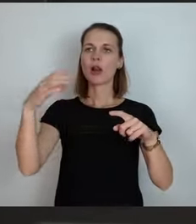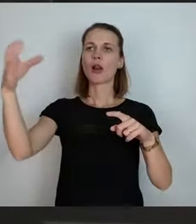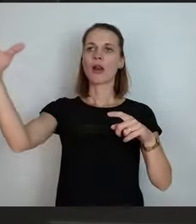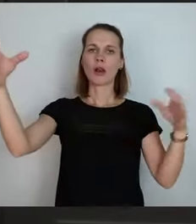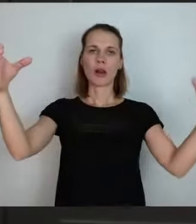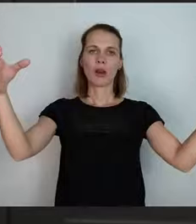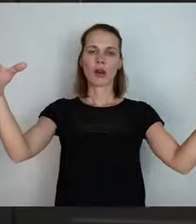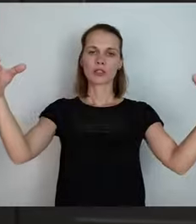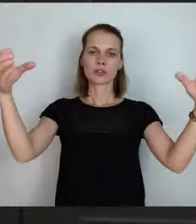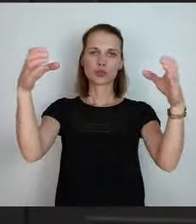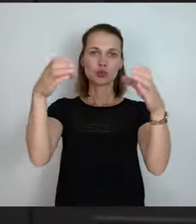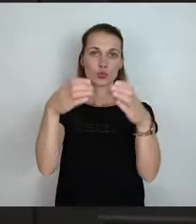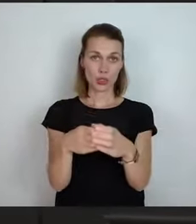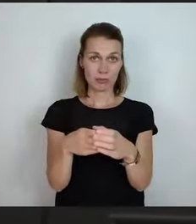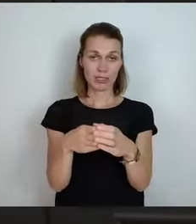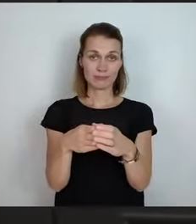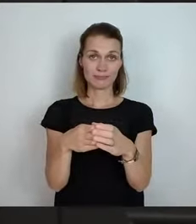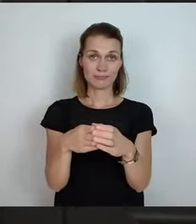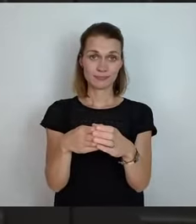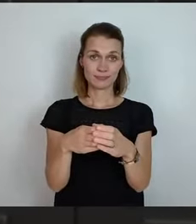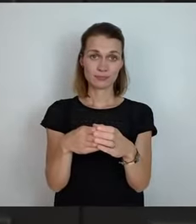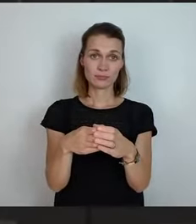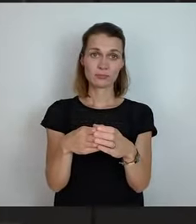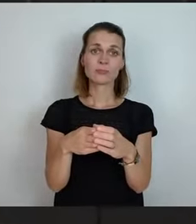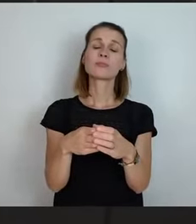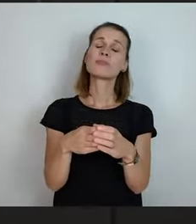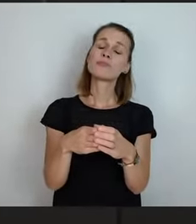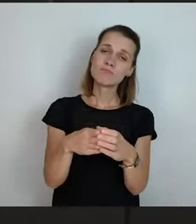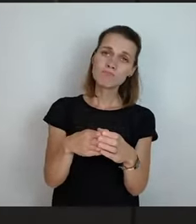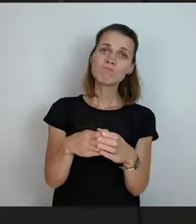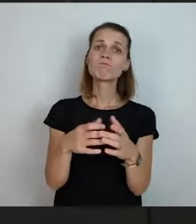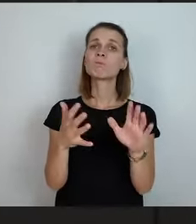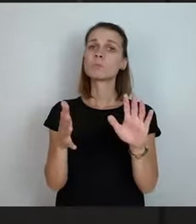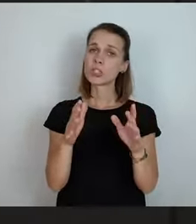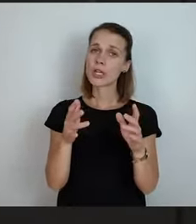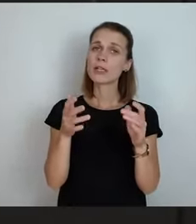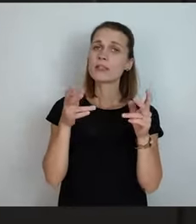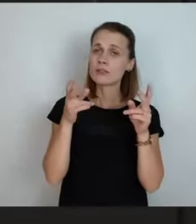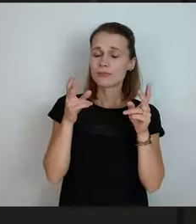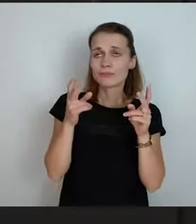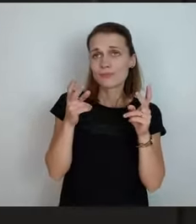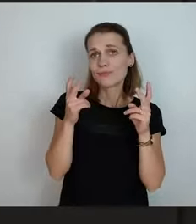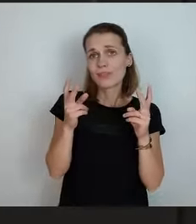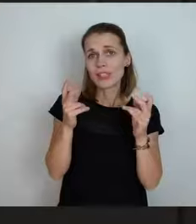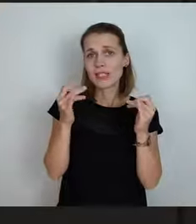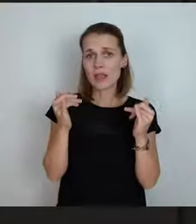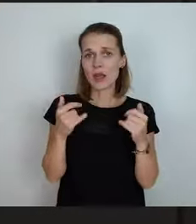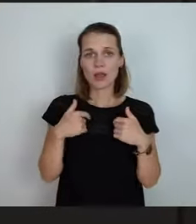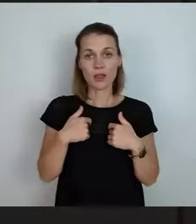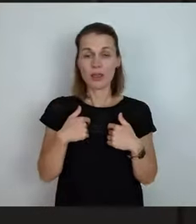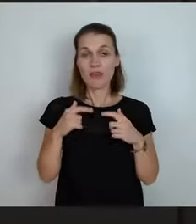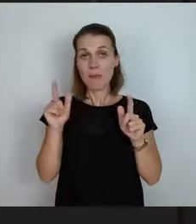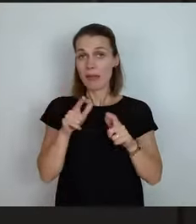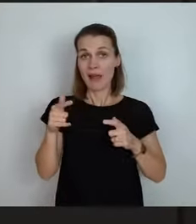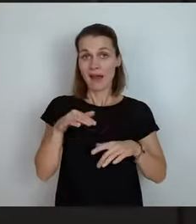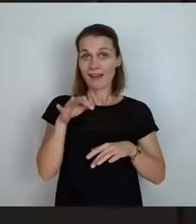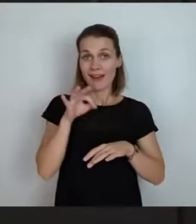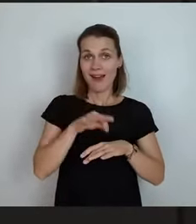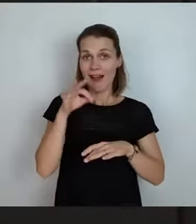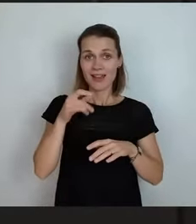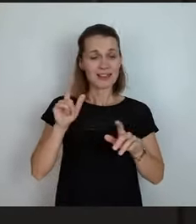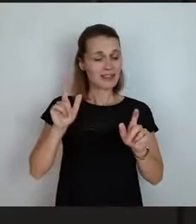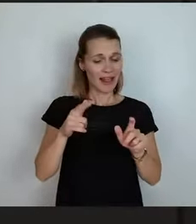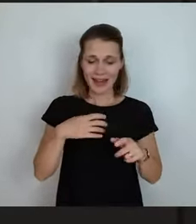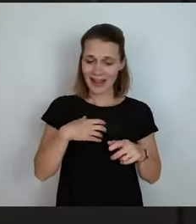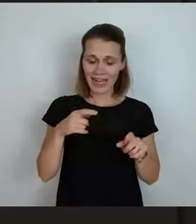notwendig. Und das Problem, ich bin keine Medizinerin, keine Krankenschwester.